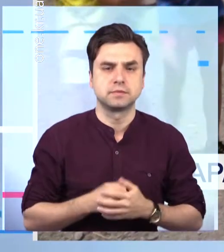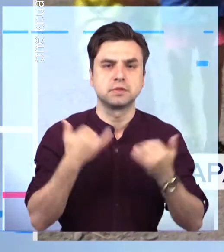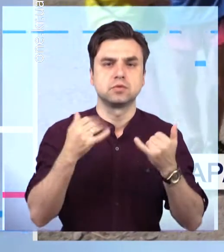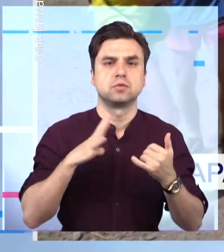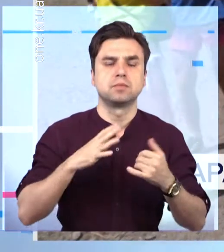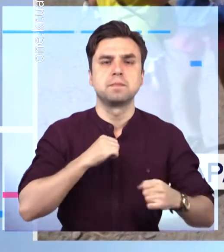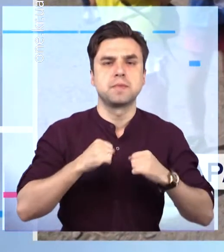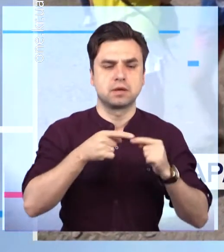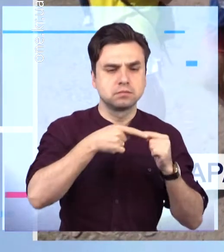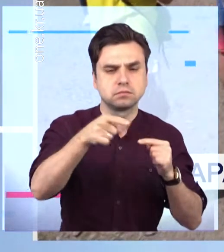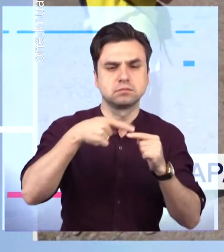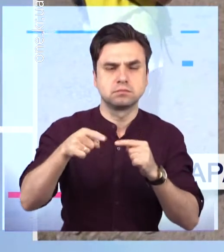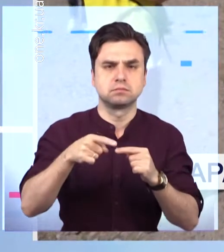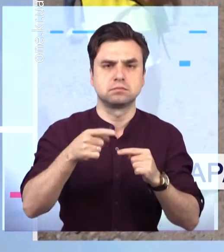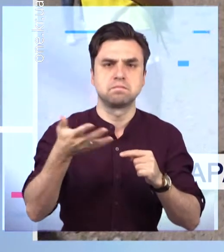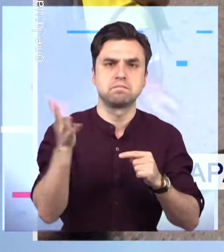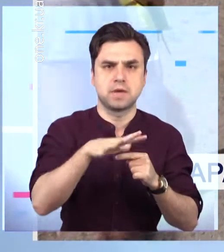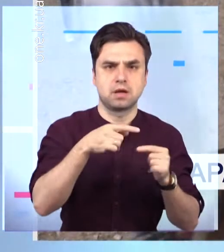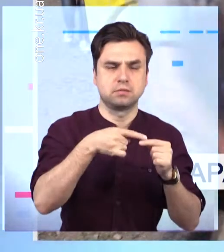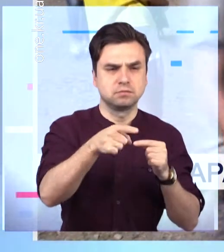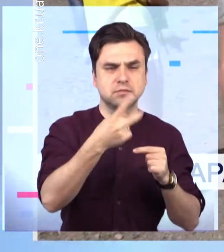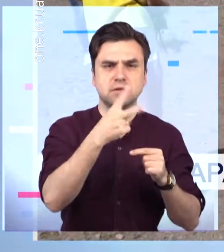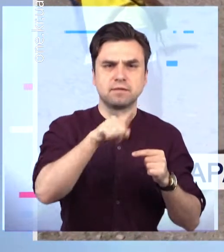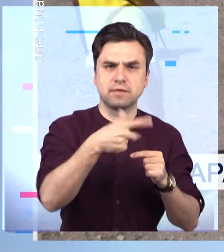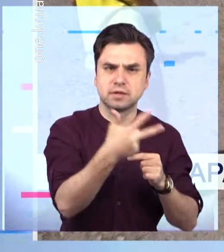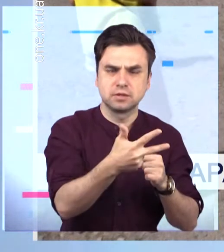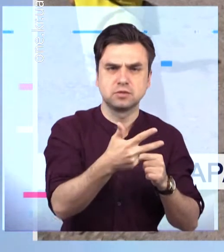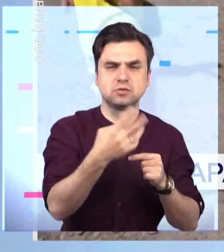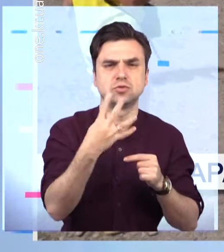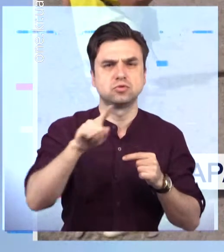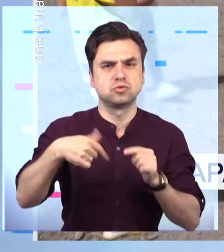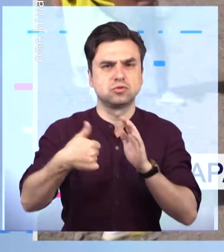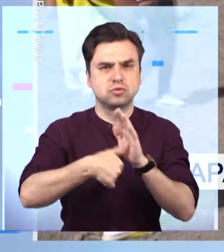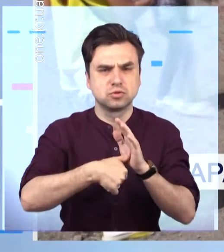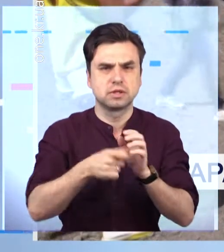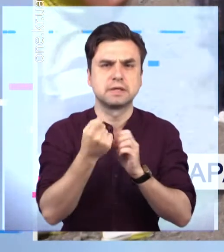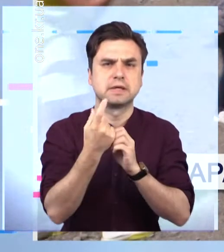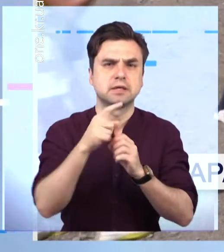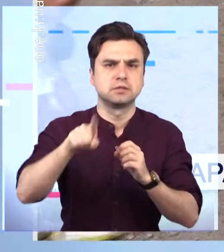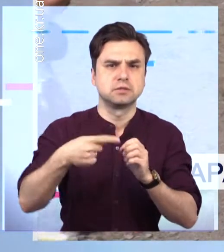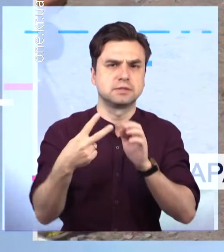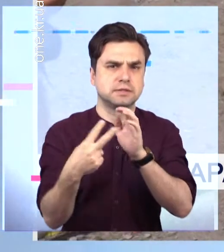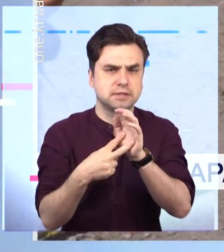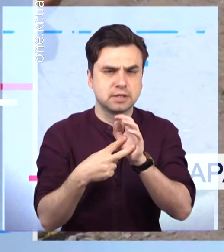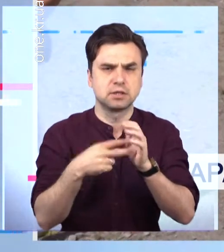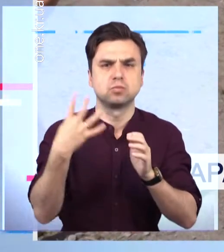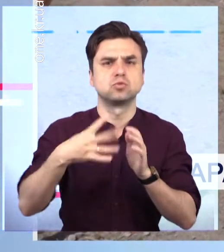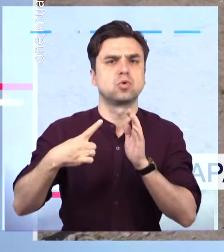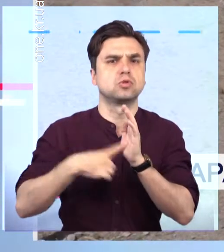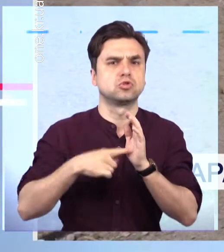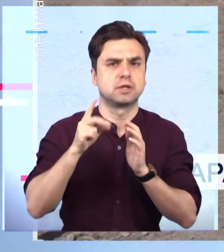було 5 дистанцій, 2,3 км, 4,6 км, 11,7 км, 23 і 46 км.